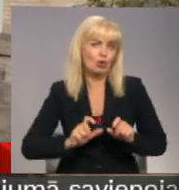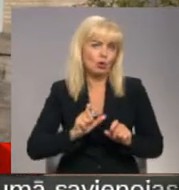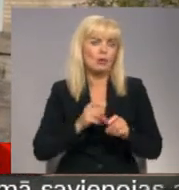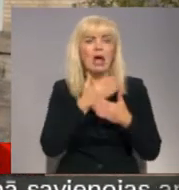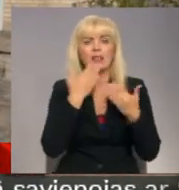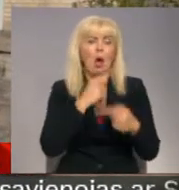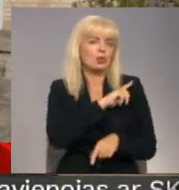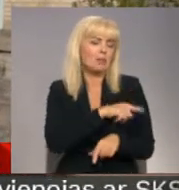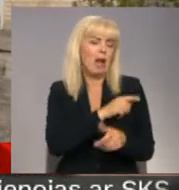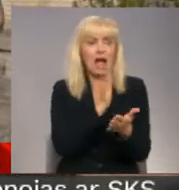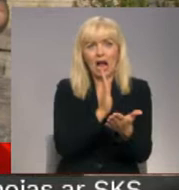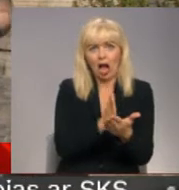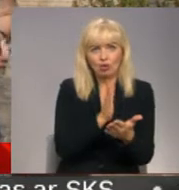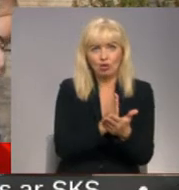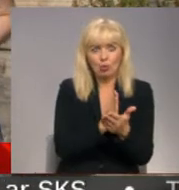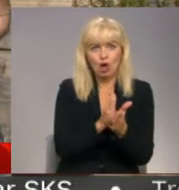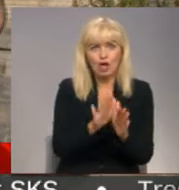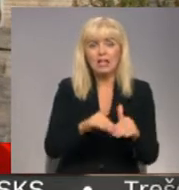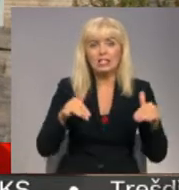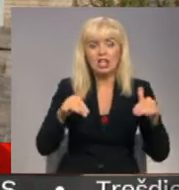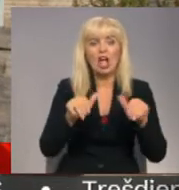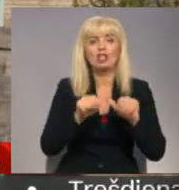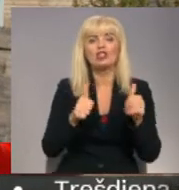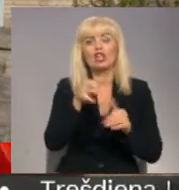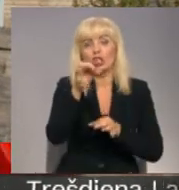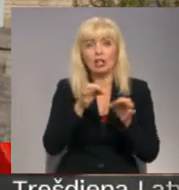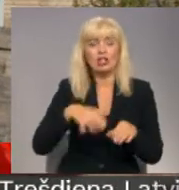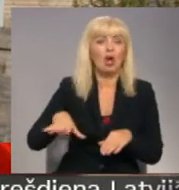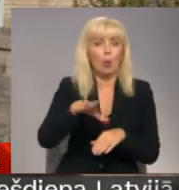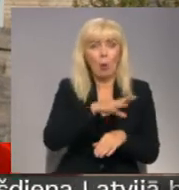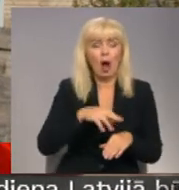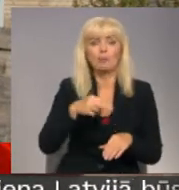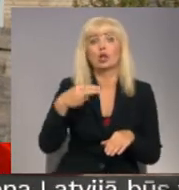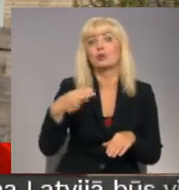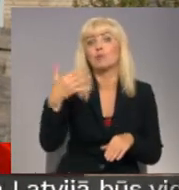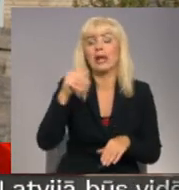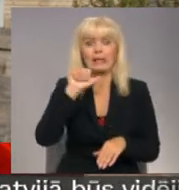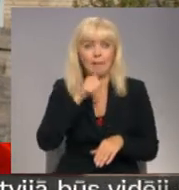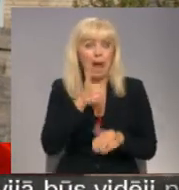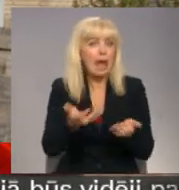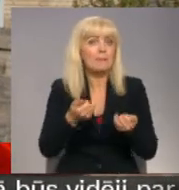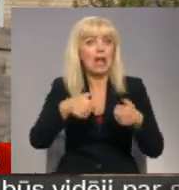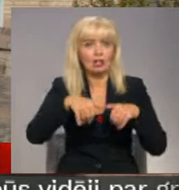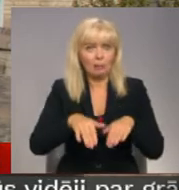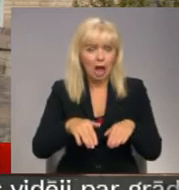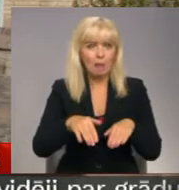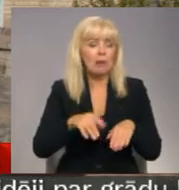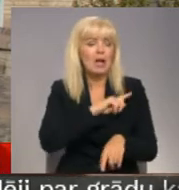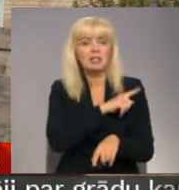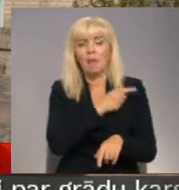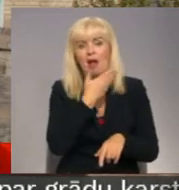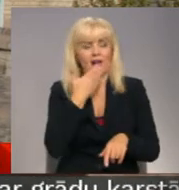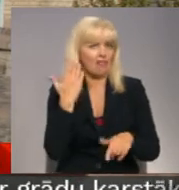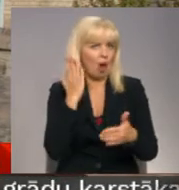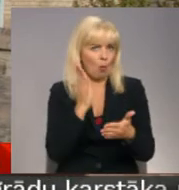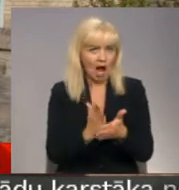arī spēkā esoša senāta un šķīrējtieses. Un visi kopš 25. māju to pieņemtie lēmumi ir spēkā neesoši